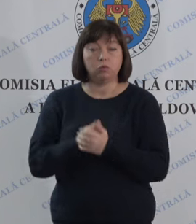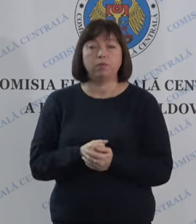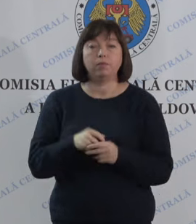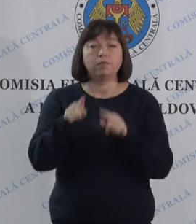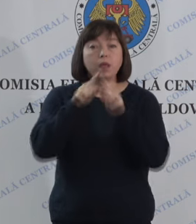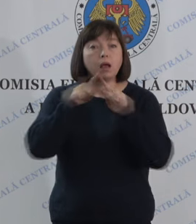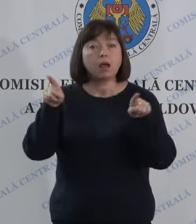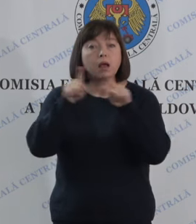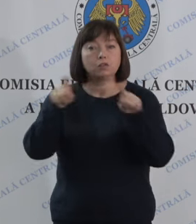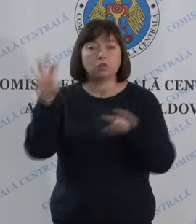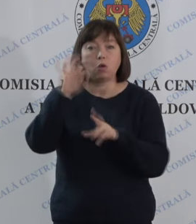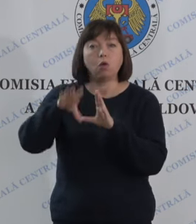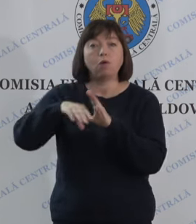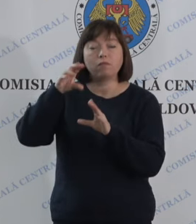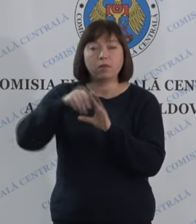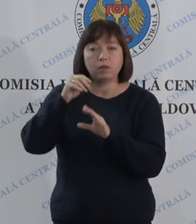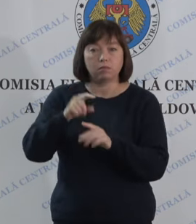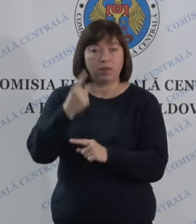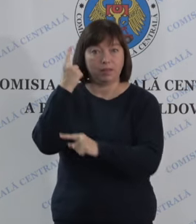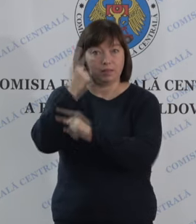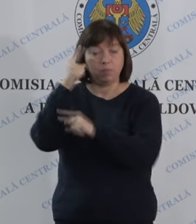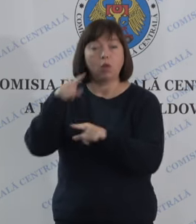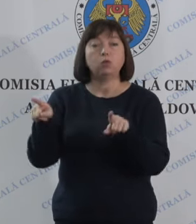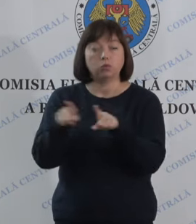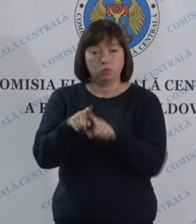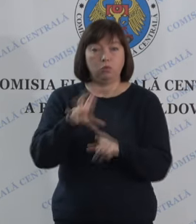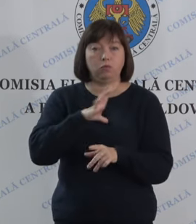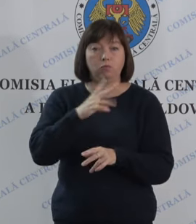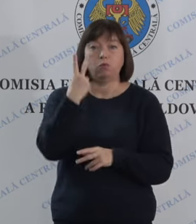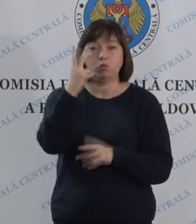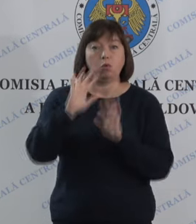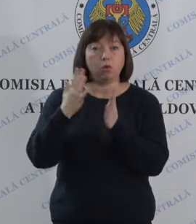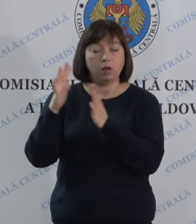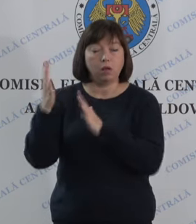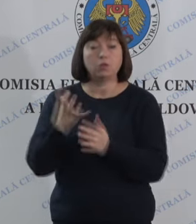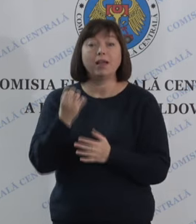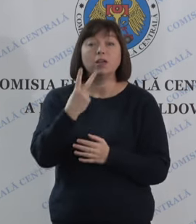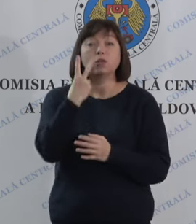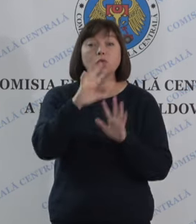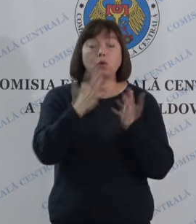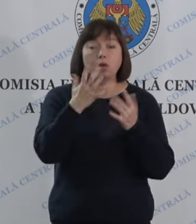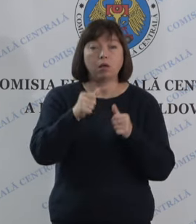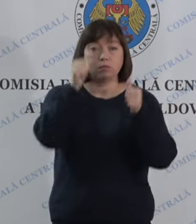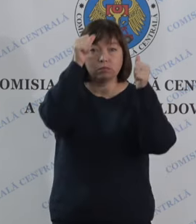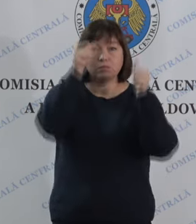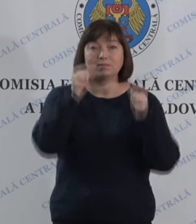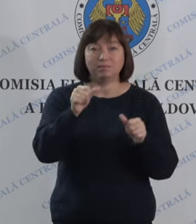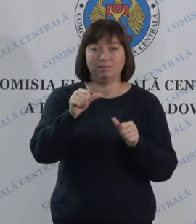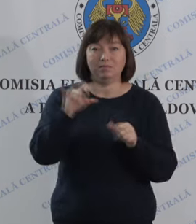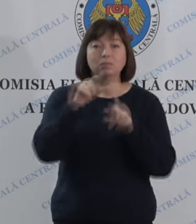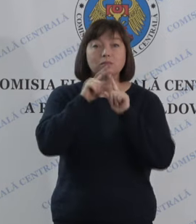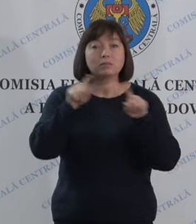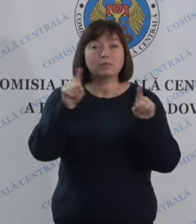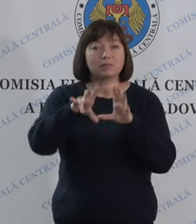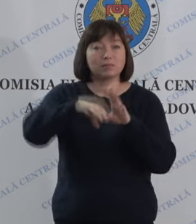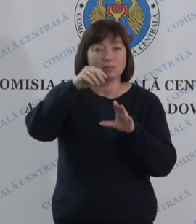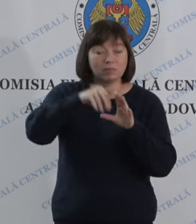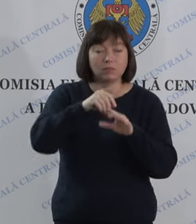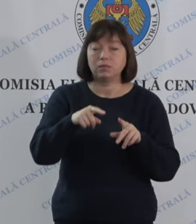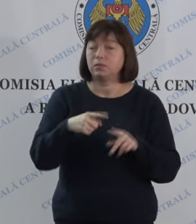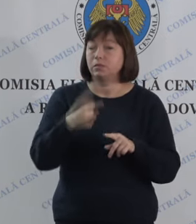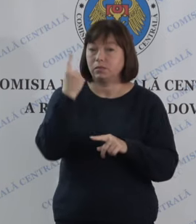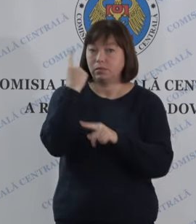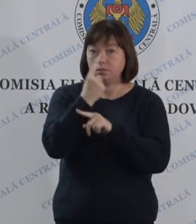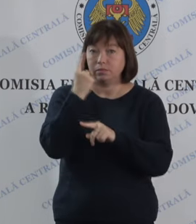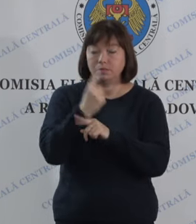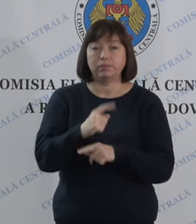agitație electorală interzisă, două cazuri, alte două cazuri de afișaj electoral, neautorizat,